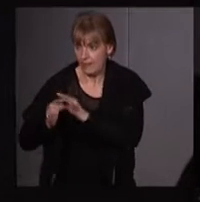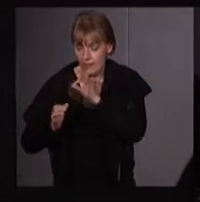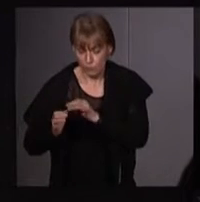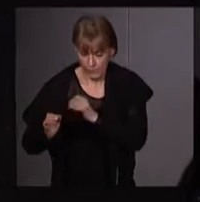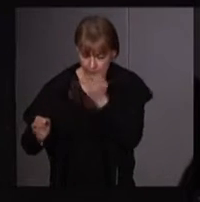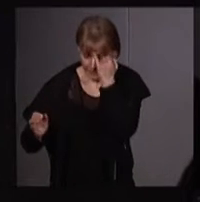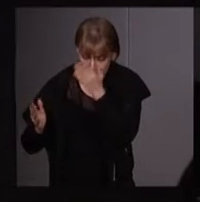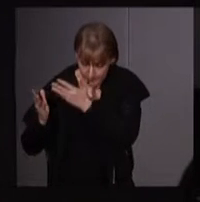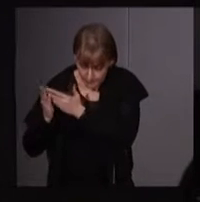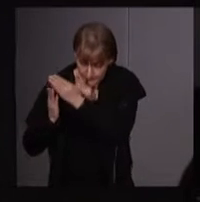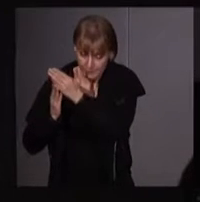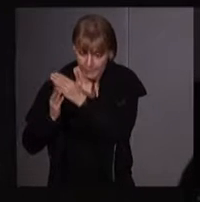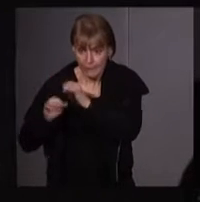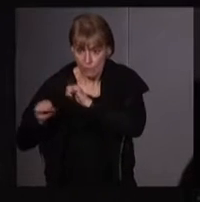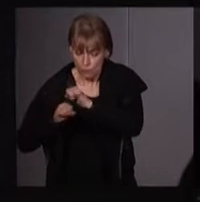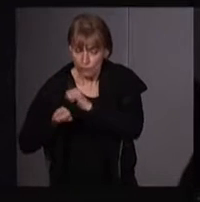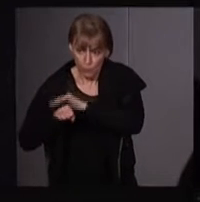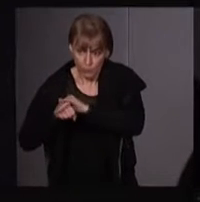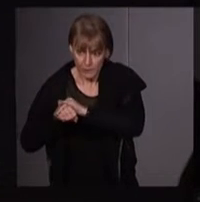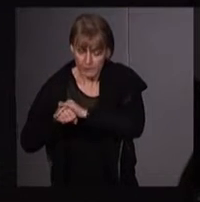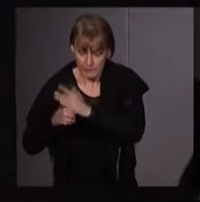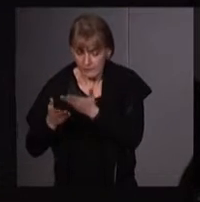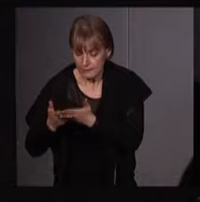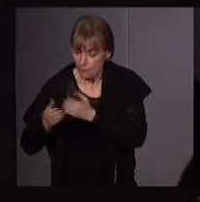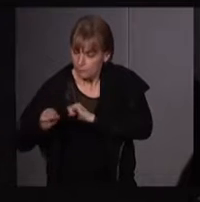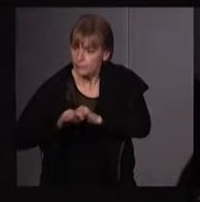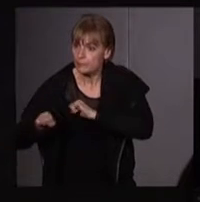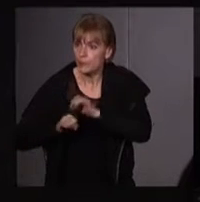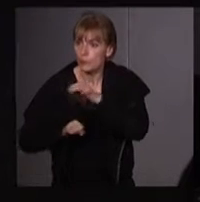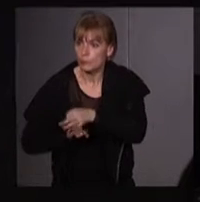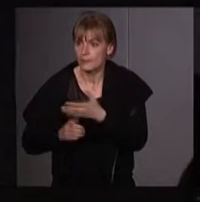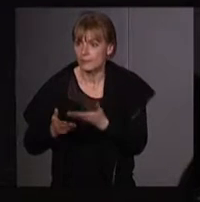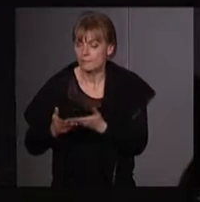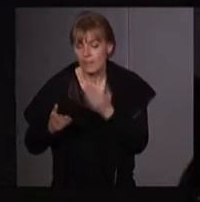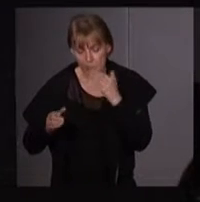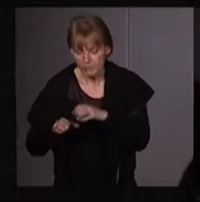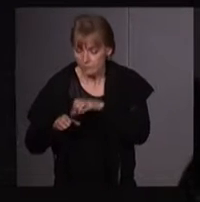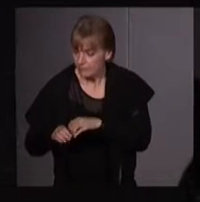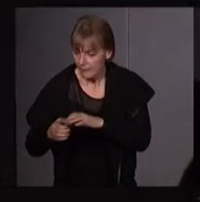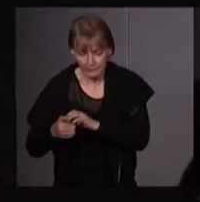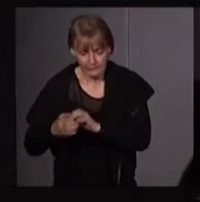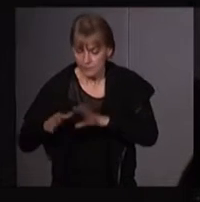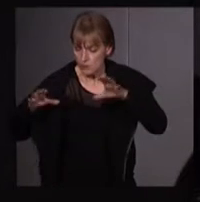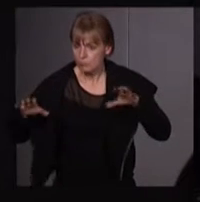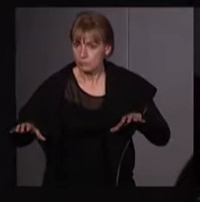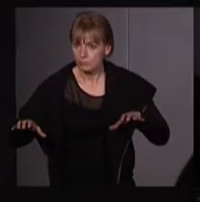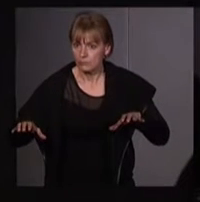'idées et un mouvement politique ou des mouvements politiques, un activisme politique. Et les détacher, comme on a